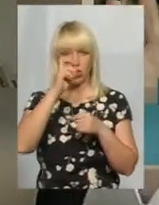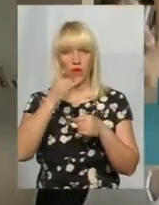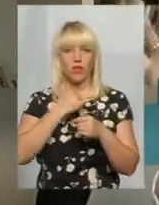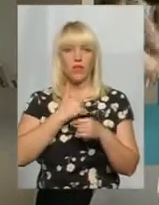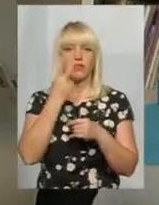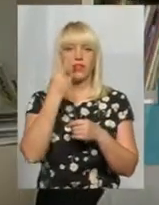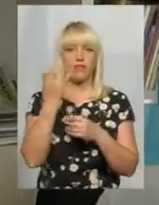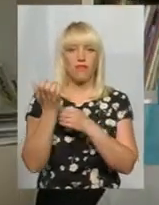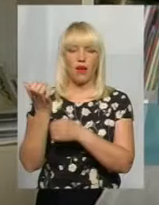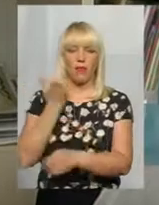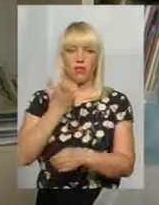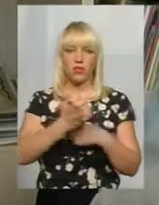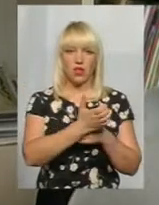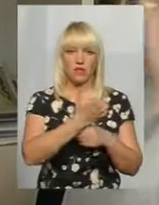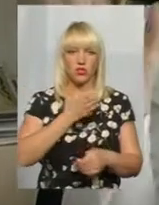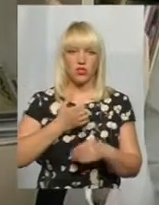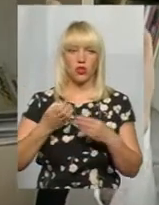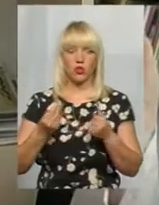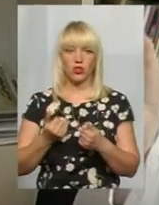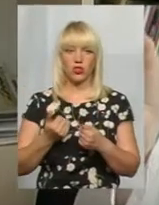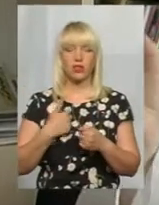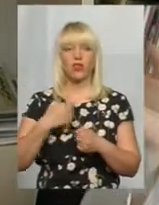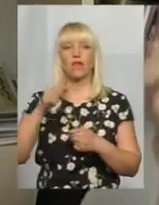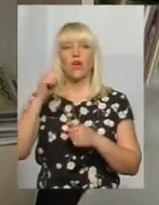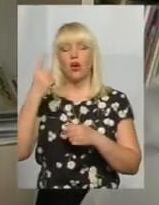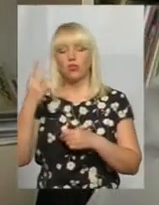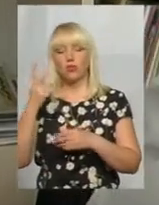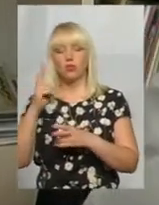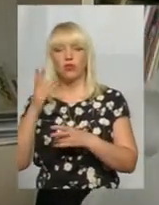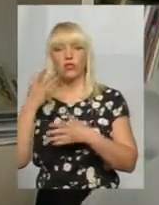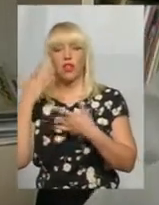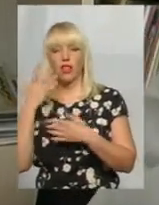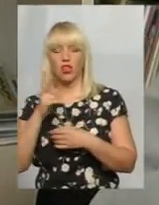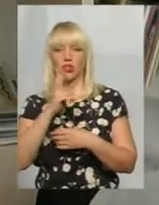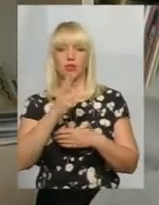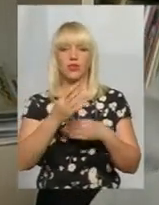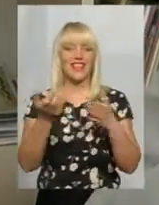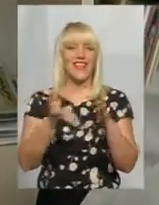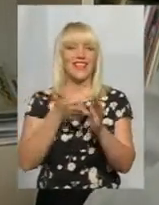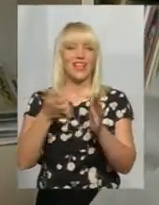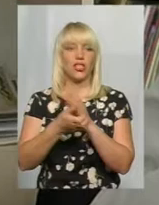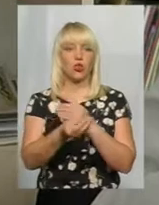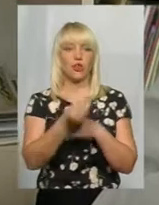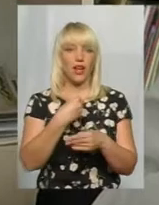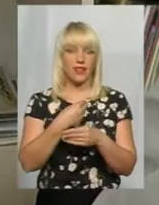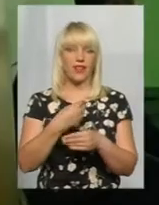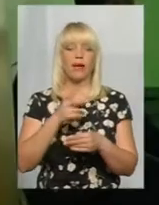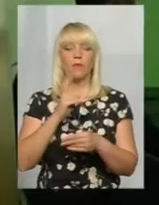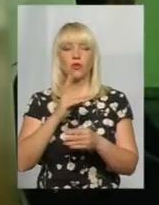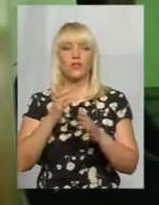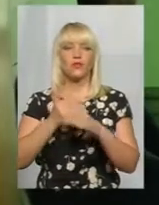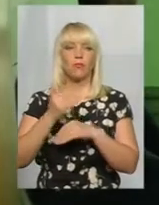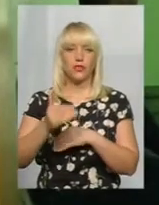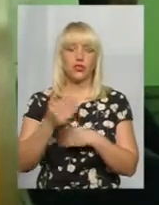поставщики коштів. З одним воно, можливо, простіше. Хтось нам не додає трошки, або спізнюється з коштами.